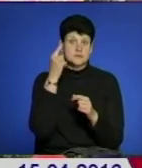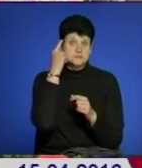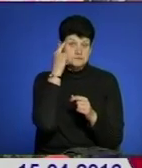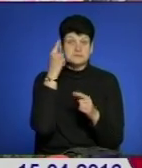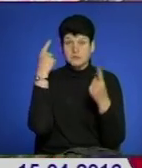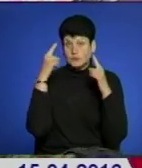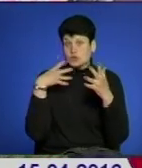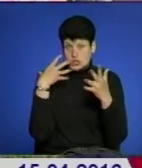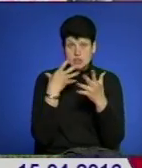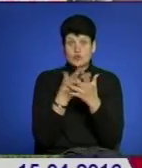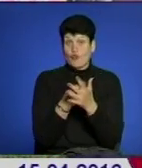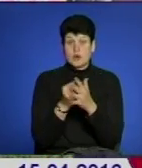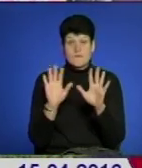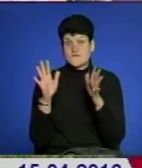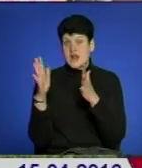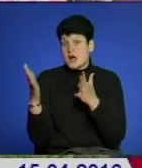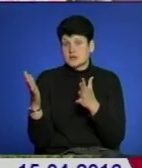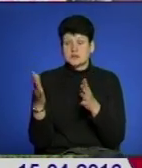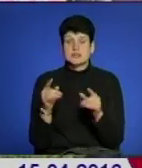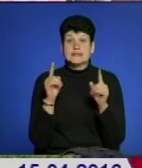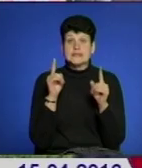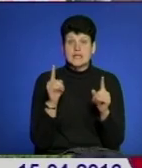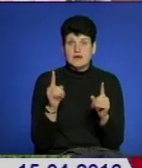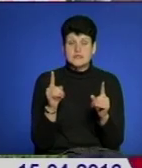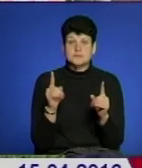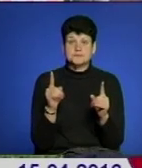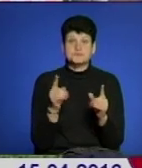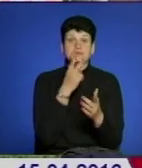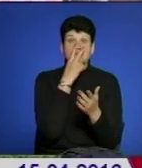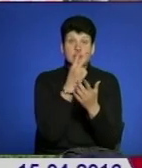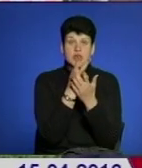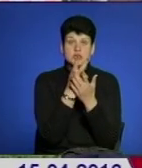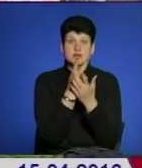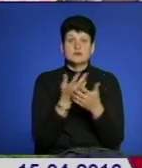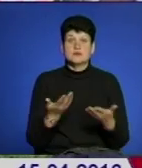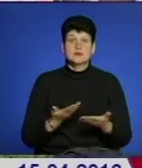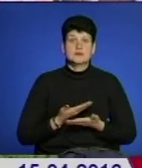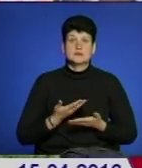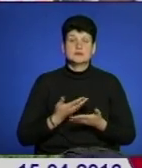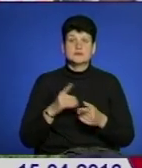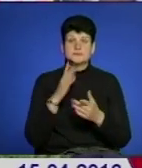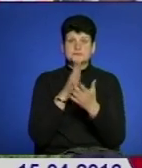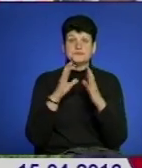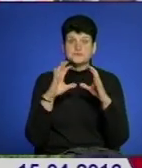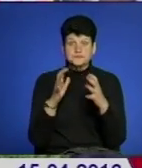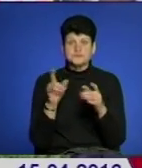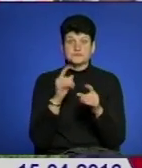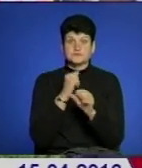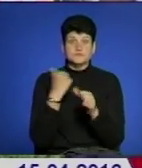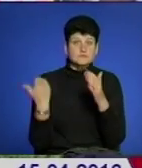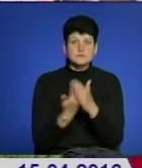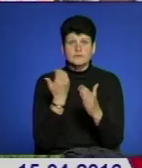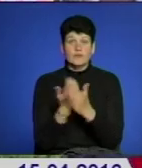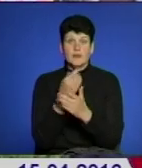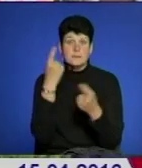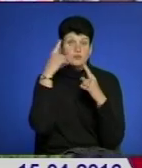придумали якісь свої варіанти. Навіть до того, що бачили вживу те, що відбувається в світі, те, що робиться зновітньо. Придумали